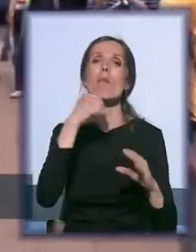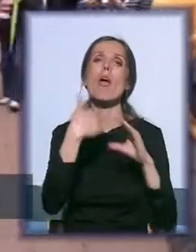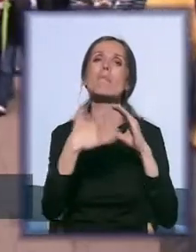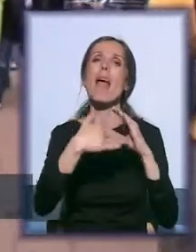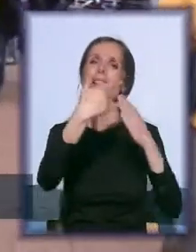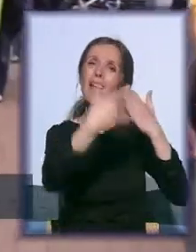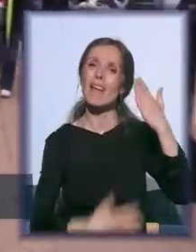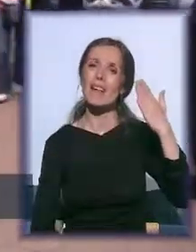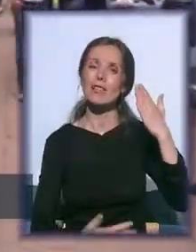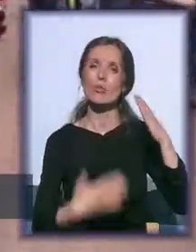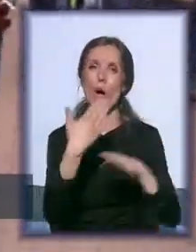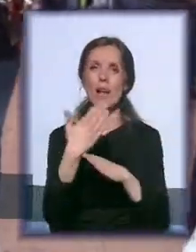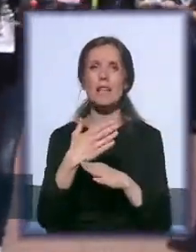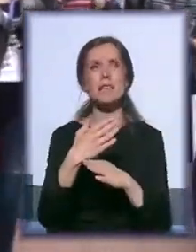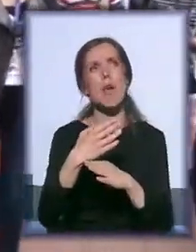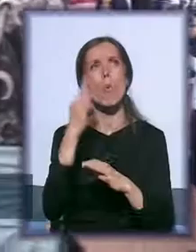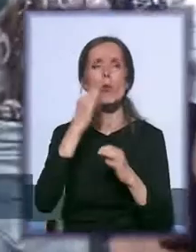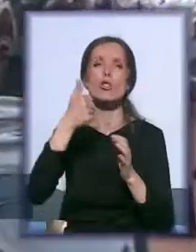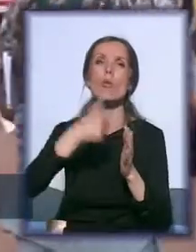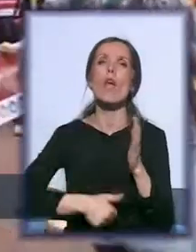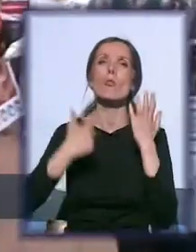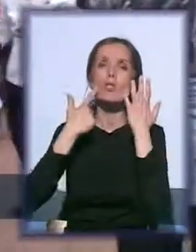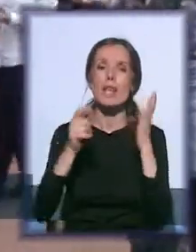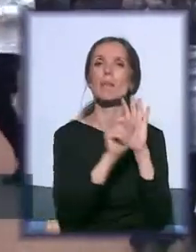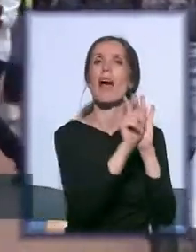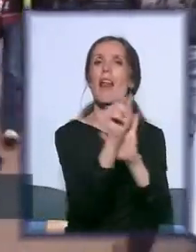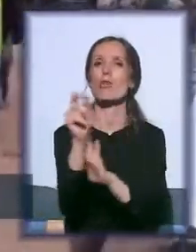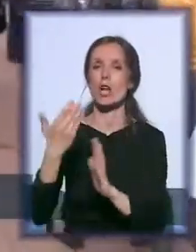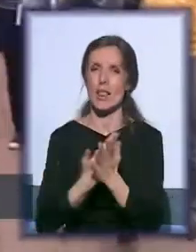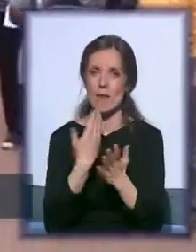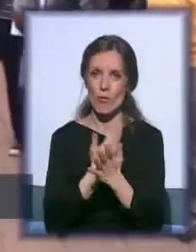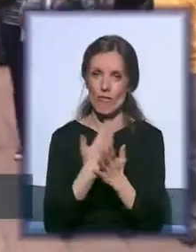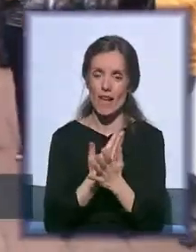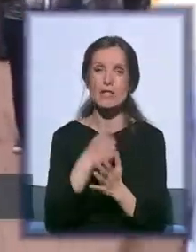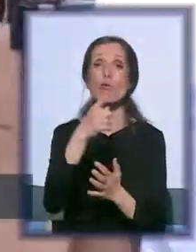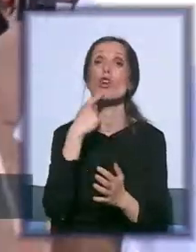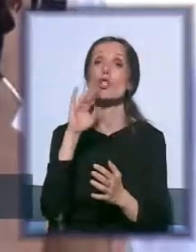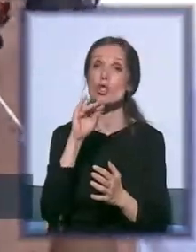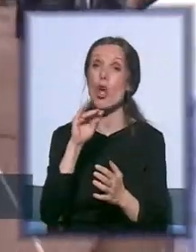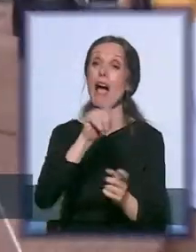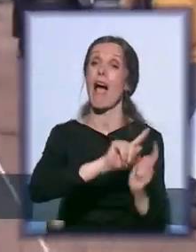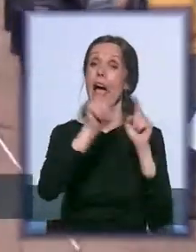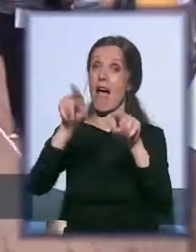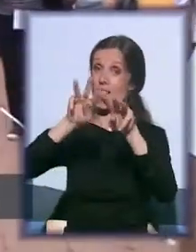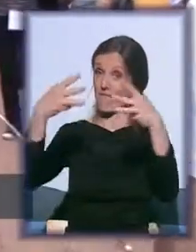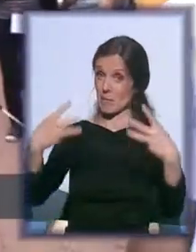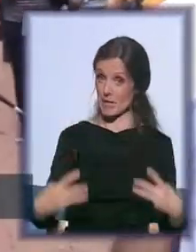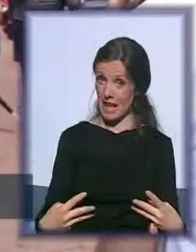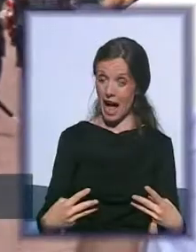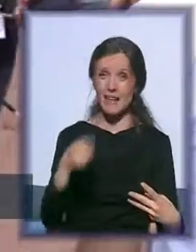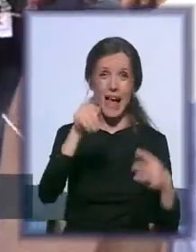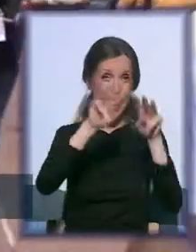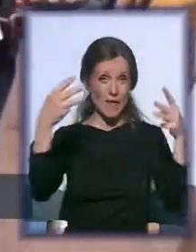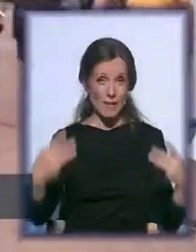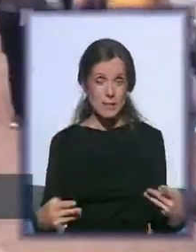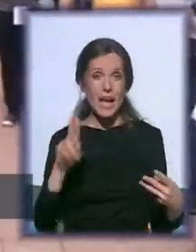agencije gde redovno jednom prosjeku, jednom nedeljno šaljemo vesti. To ste već nalazili na vašem sajtu i kode na sajt. Onda vidjet ćete da tu